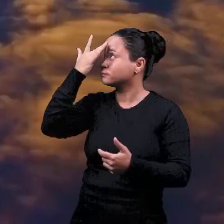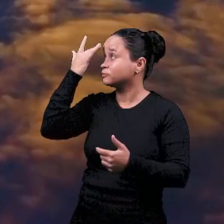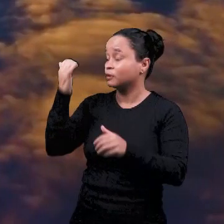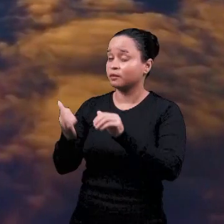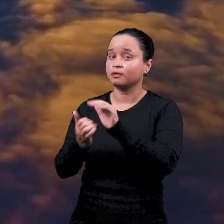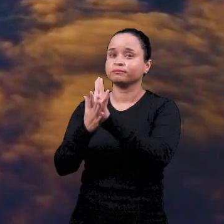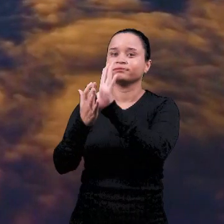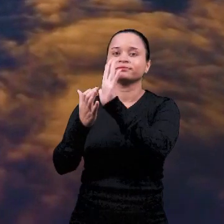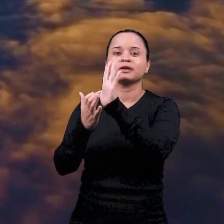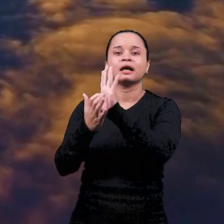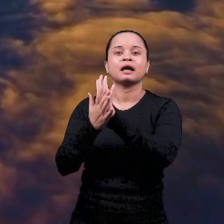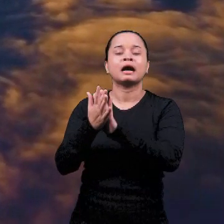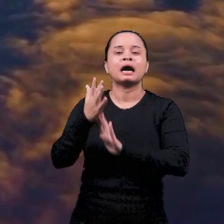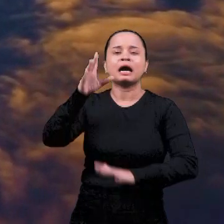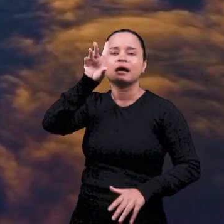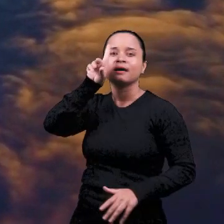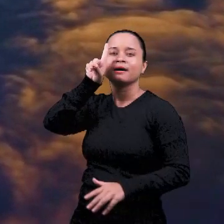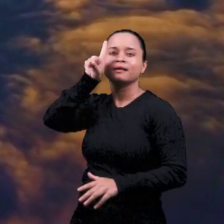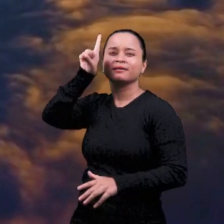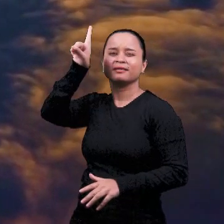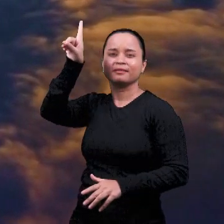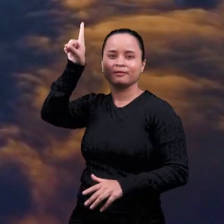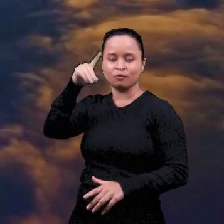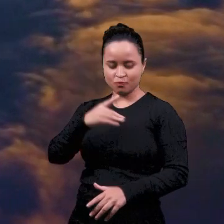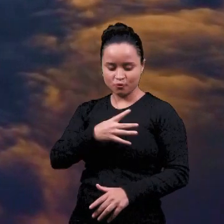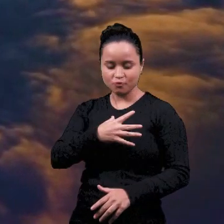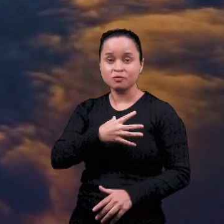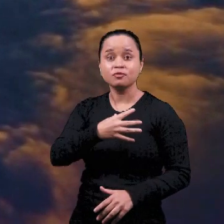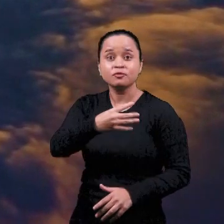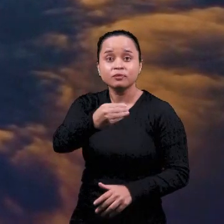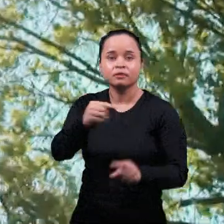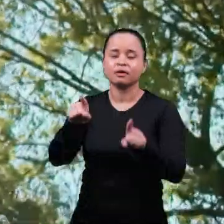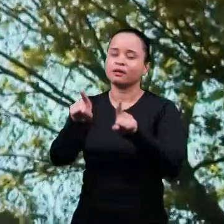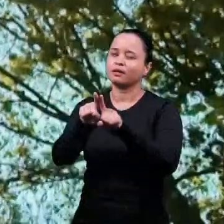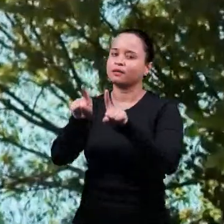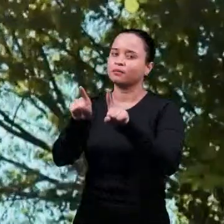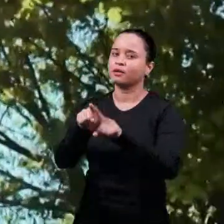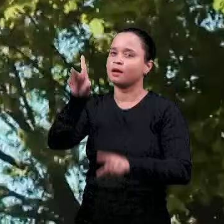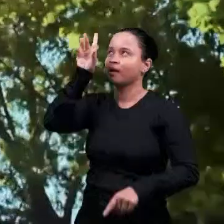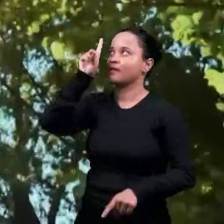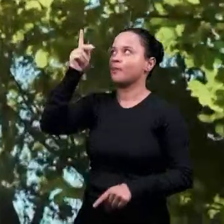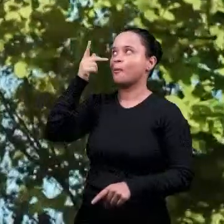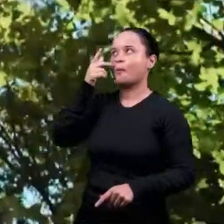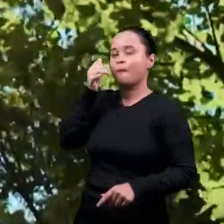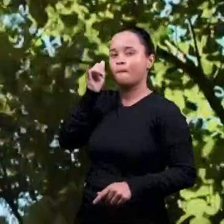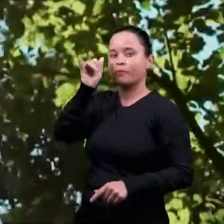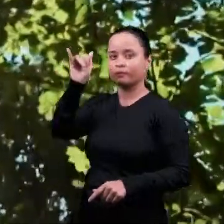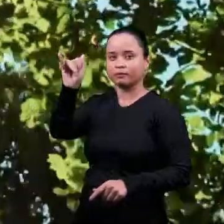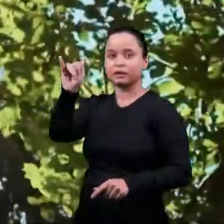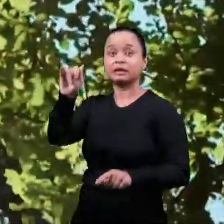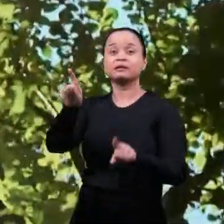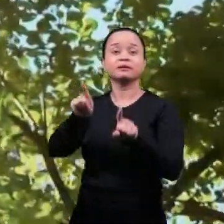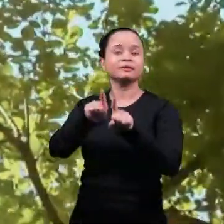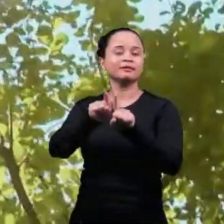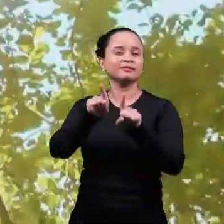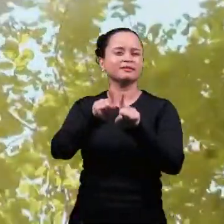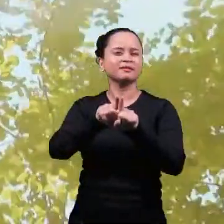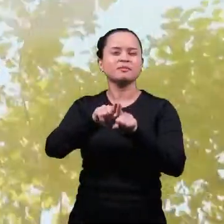Богу, Сыну, Богу, Отцу и Богу, Духу,